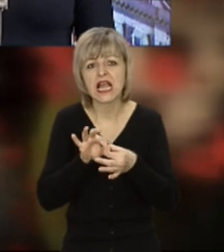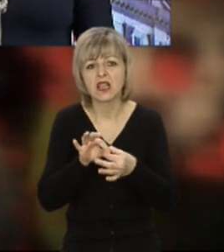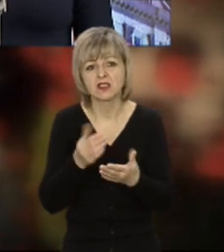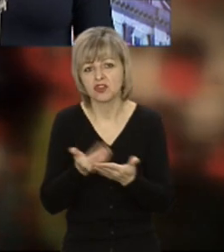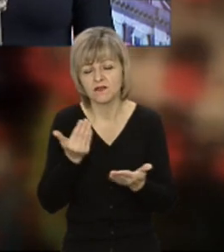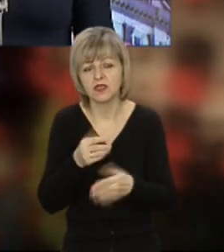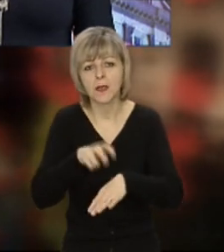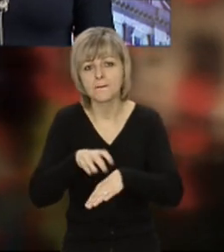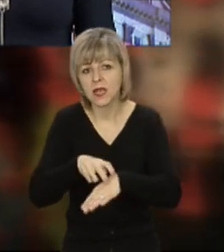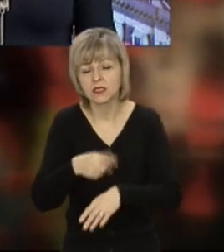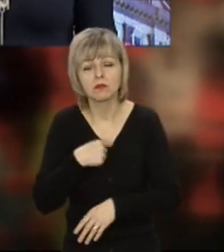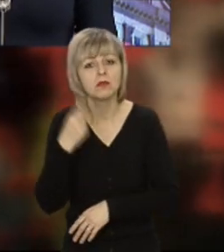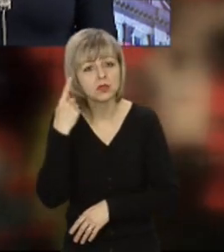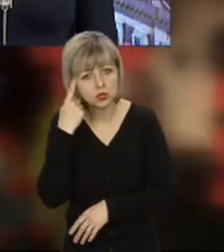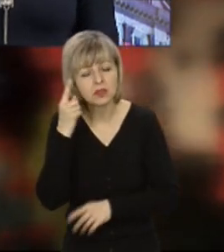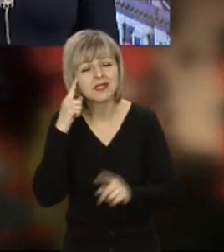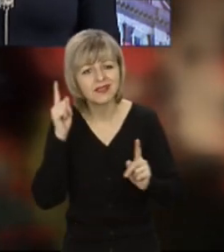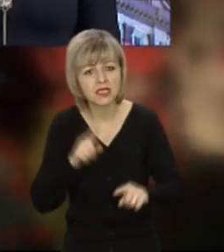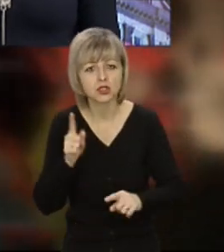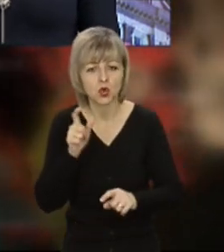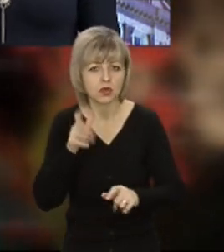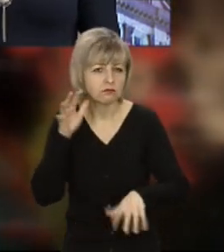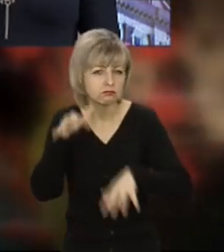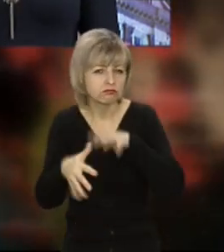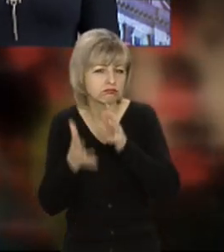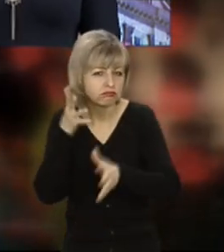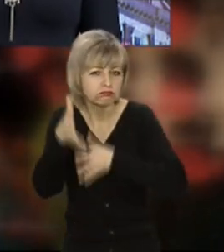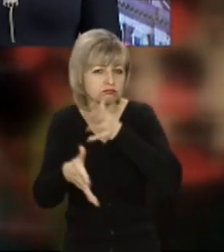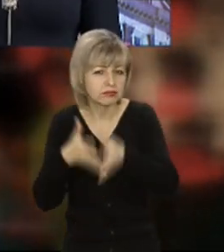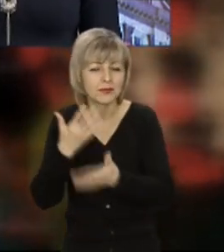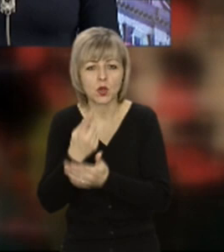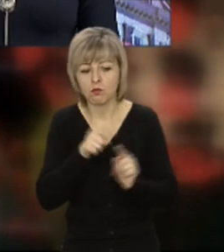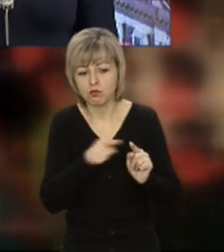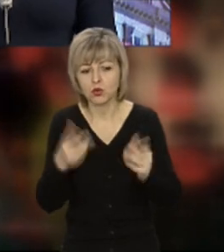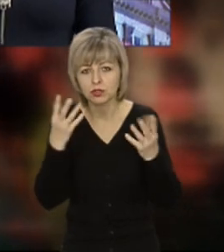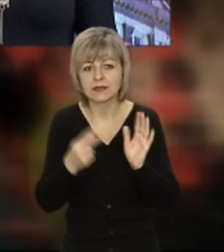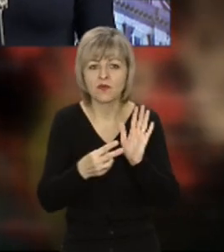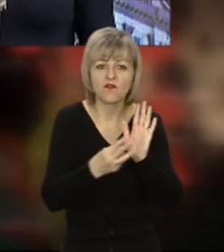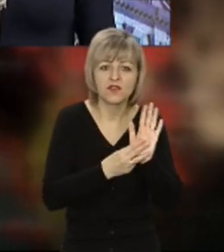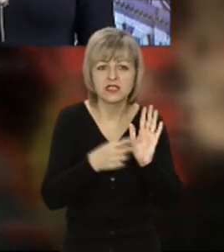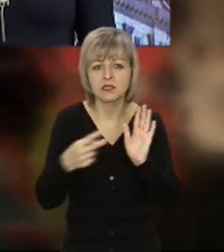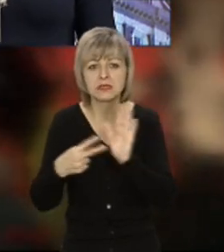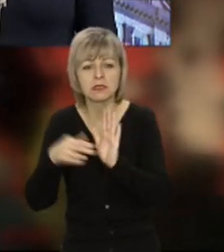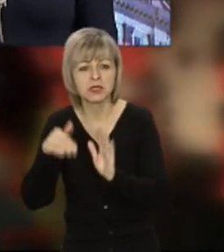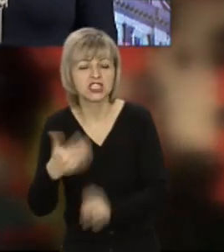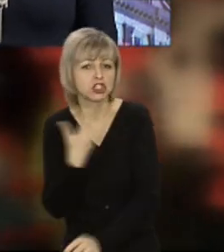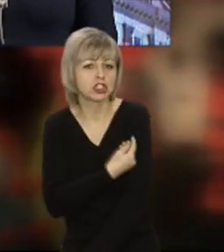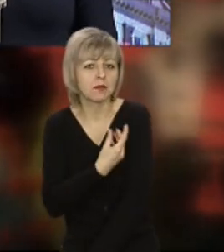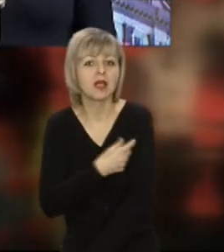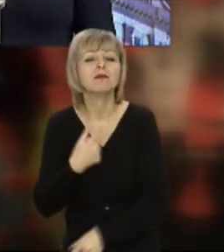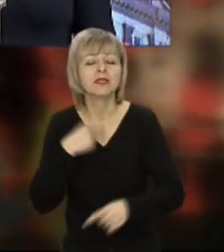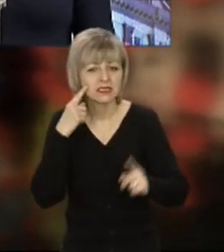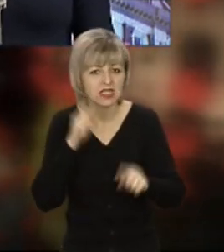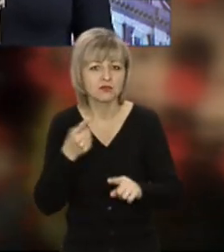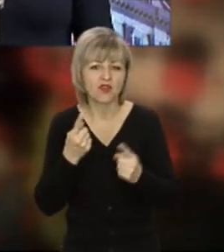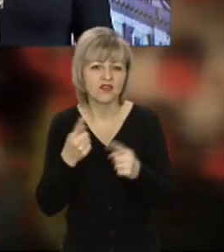Ми це передбачали, що може бути, тому що йде великий наплив. Якщо в нас за день 8-7 тисяч щеплень, відповідно ми знаємо, що